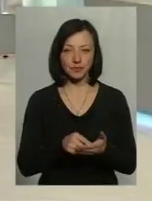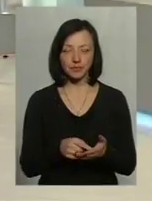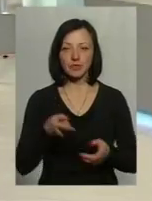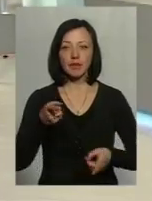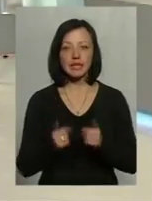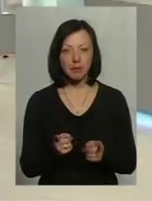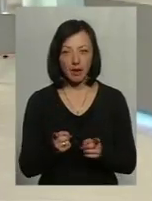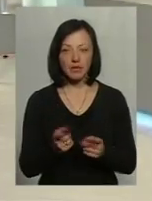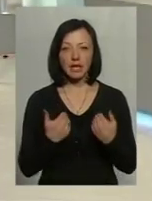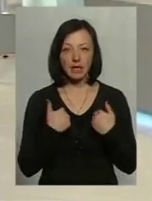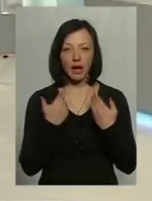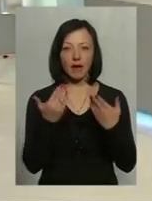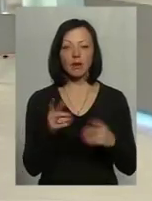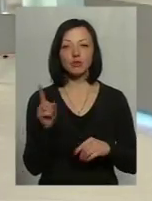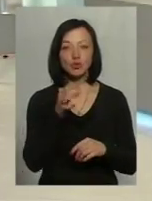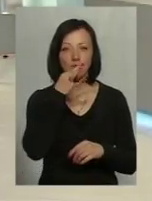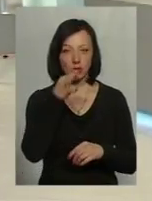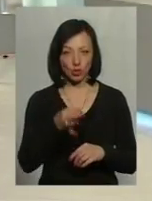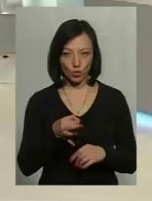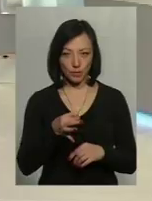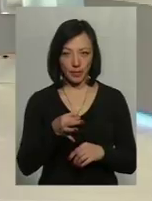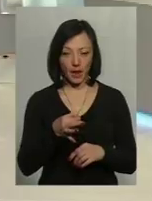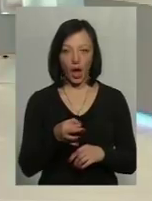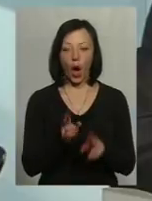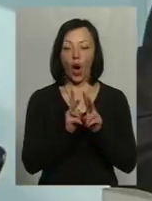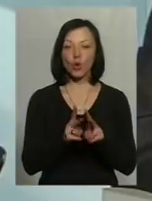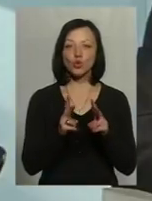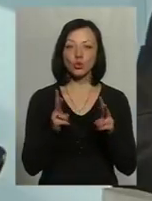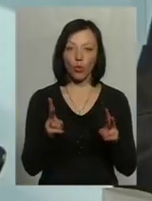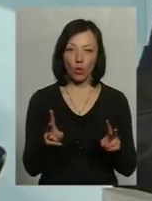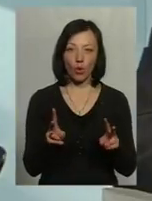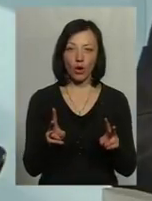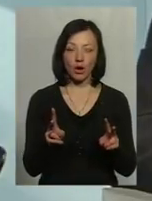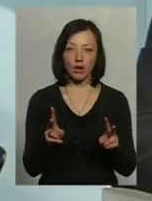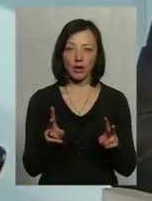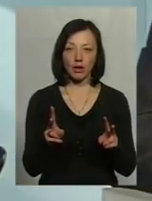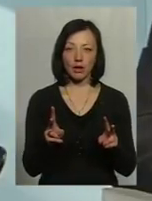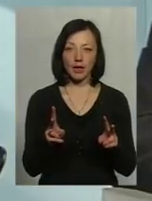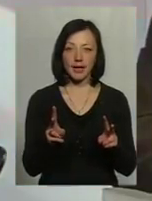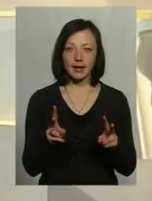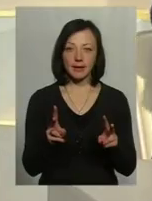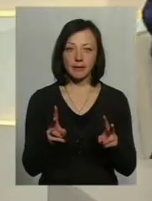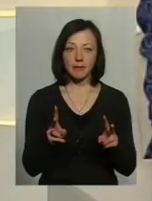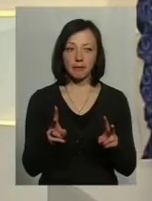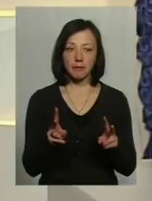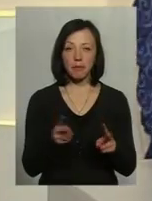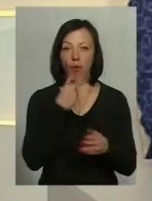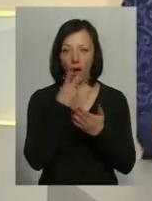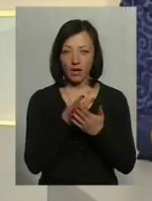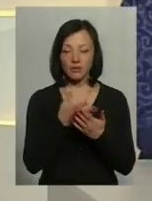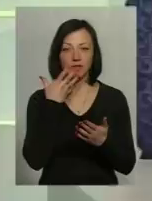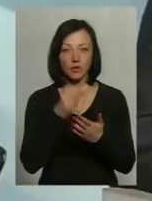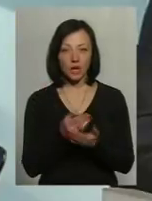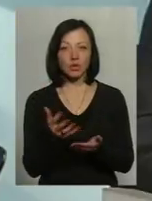Насправді, я вам що скажу, значить, той, хто із великого бізнесу... Хто показував, ну, любі доходи, так?